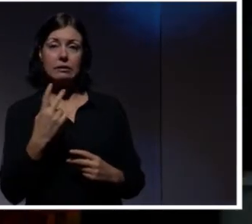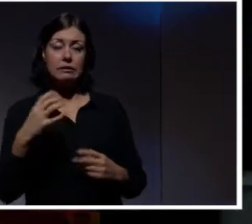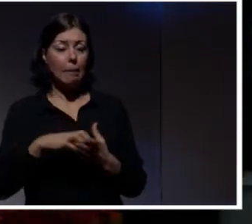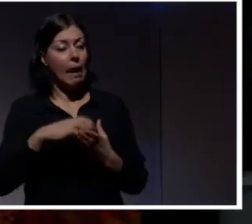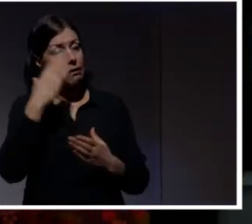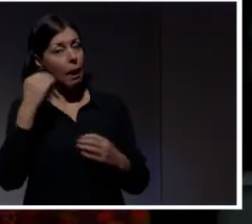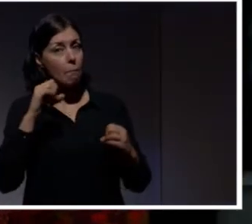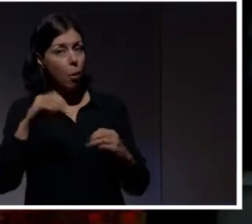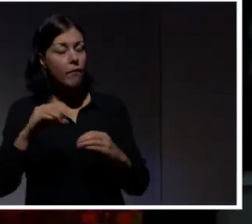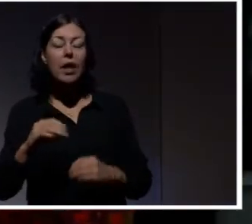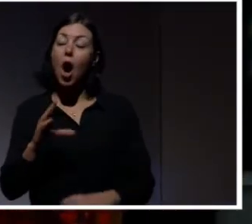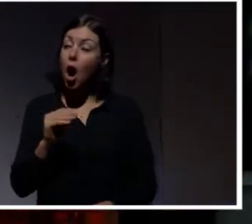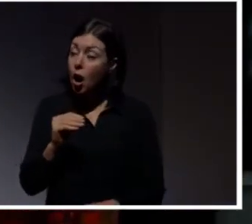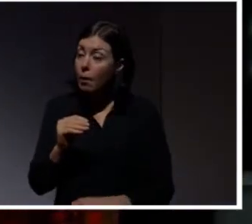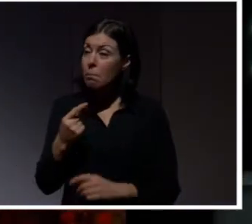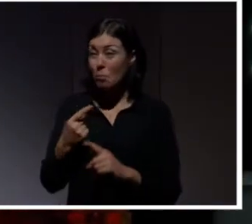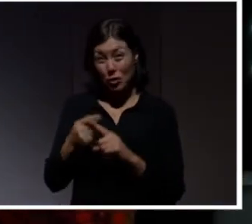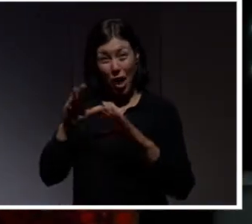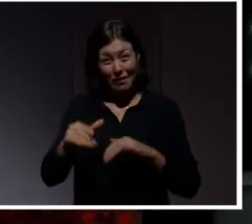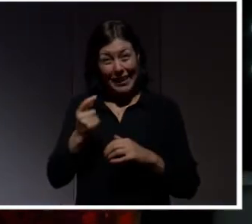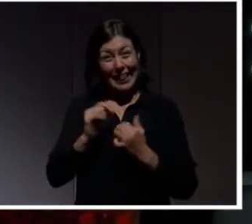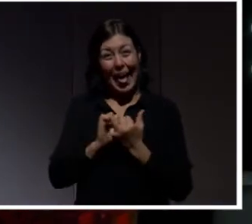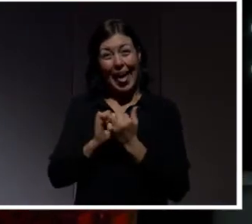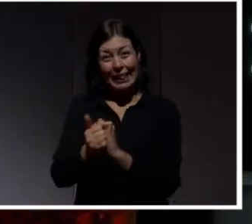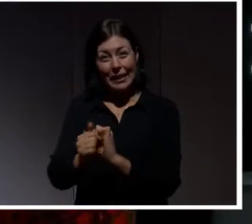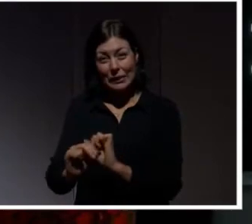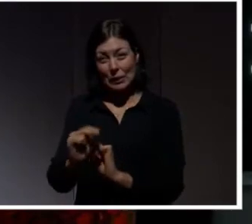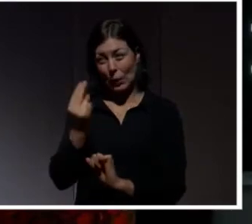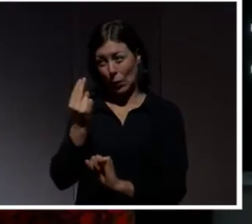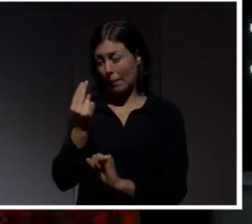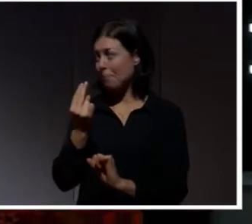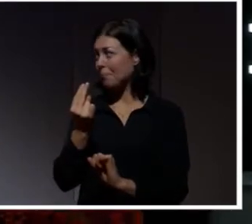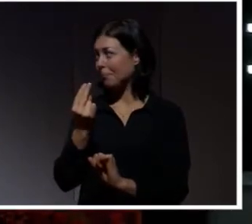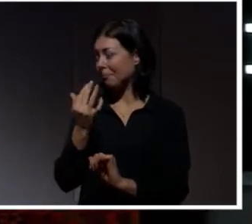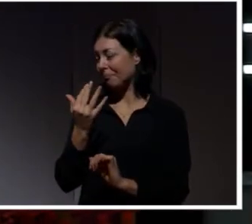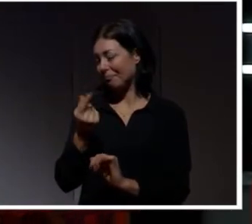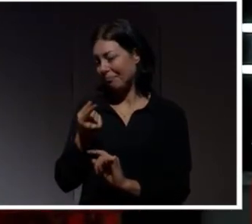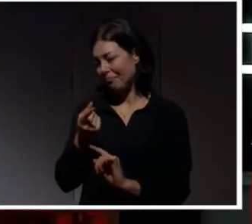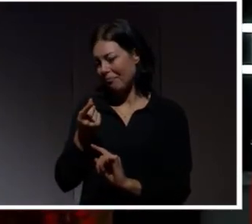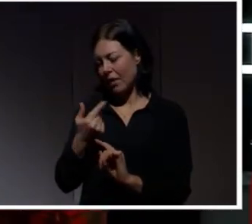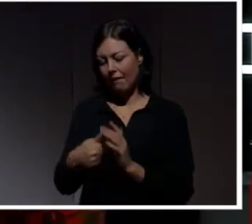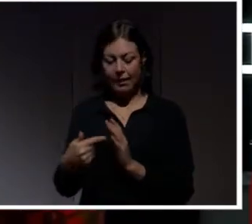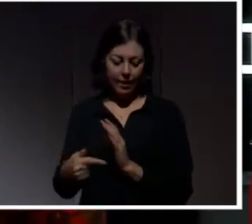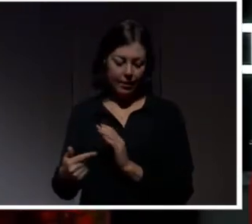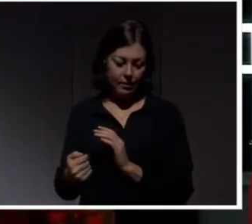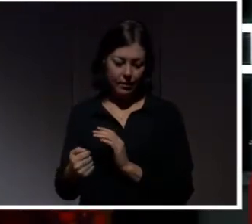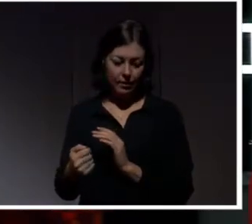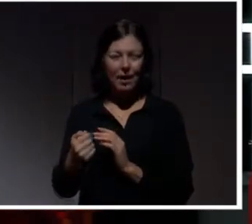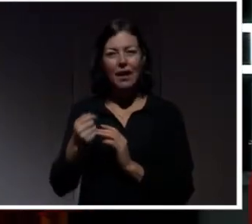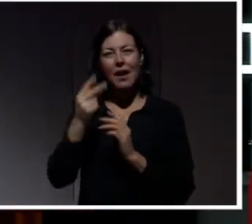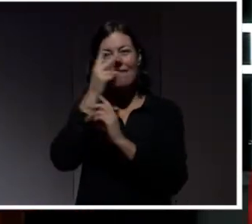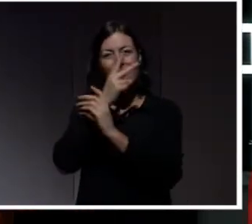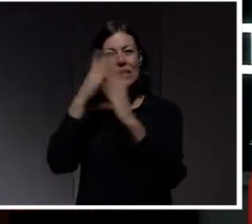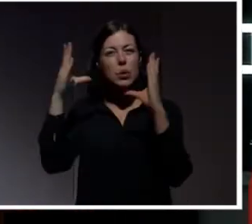man inte glömma. Jag menar, där har man ju faktiskt ändrat sig lite nu. Den här, vad heter det nu då? Visionen